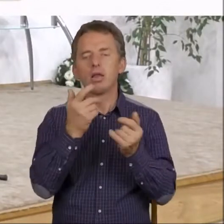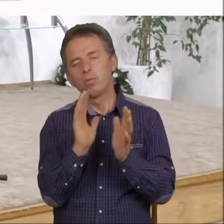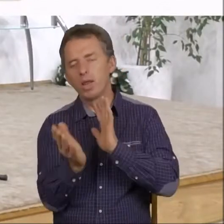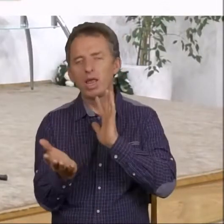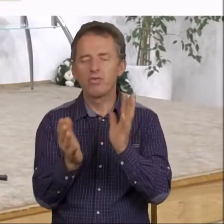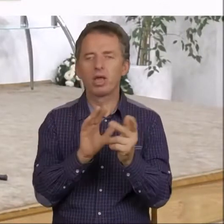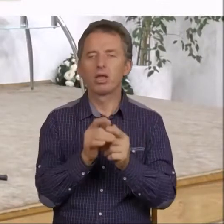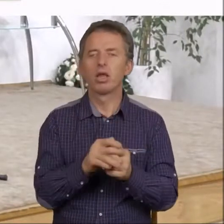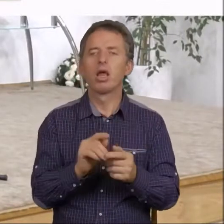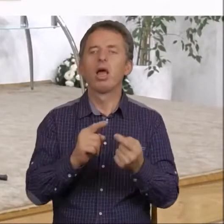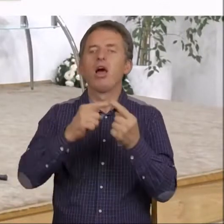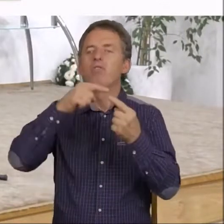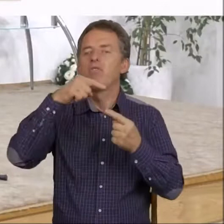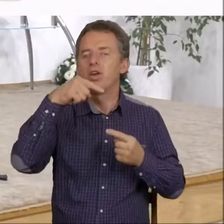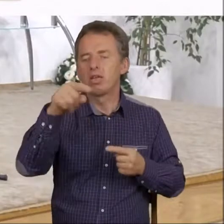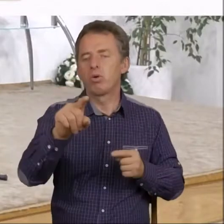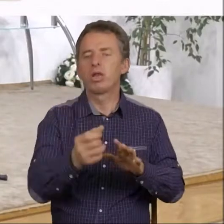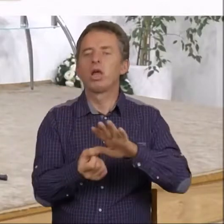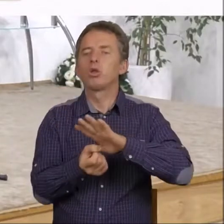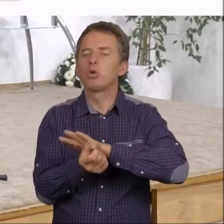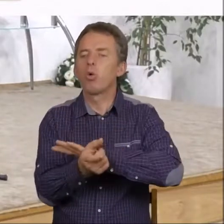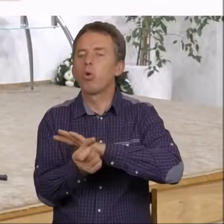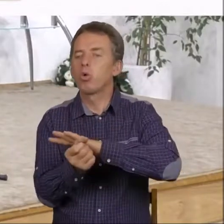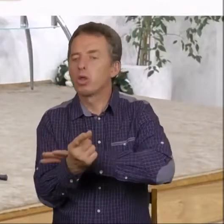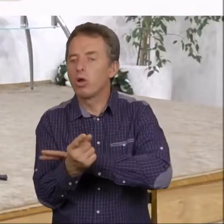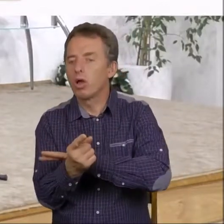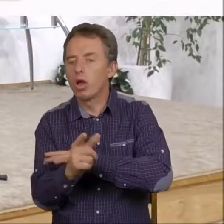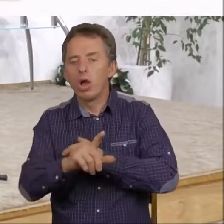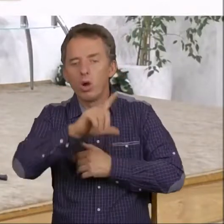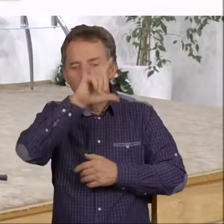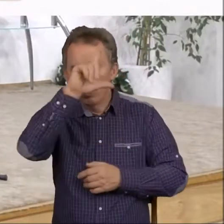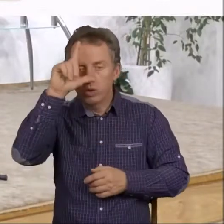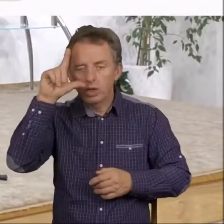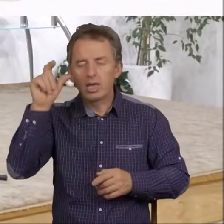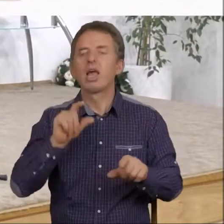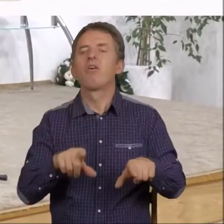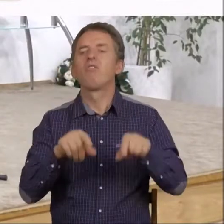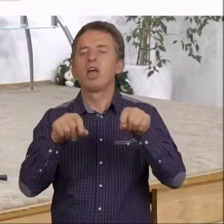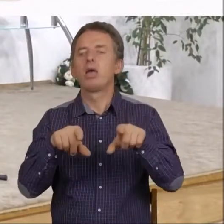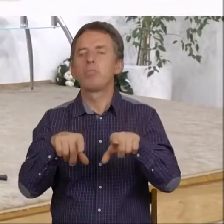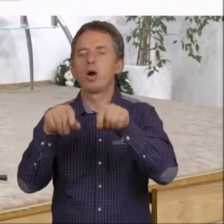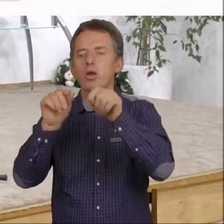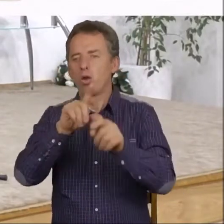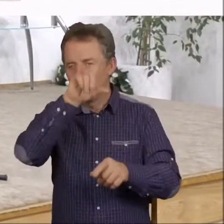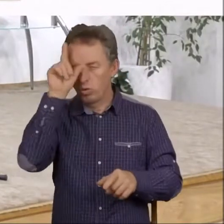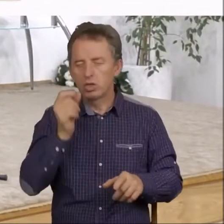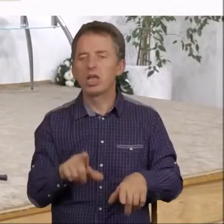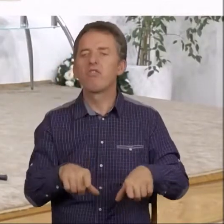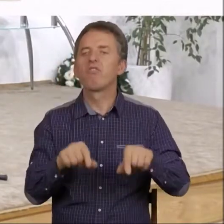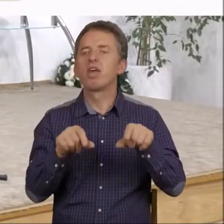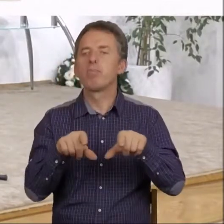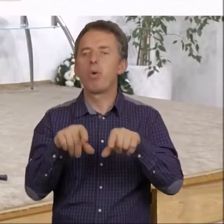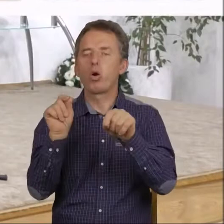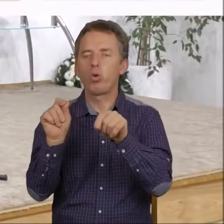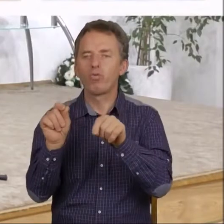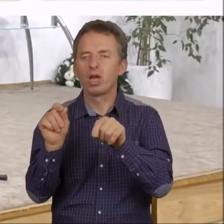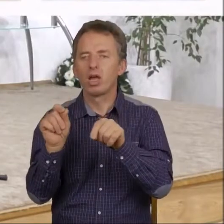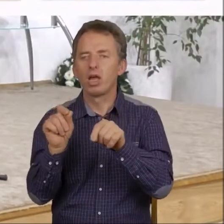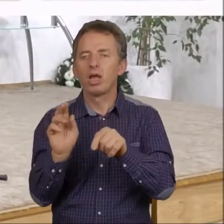tylko zesłanie skutków, które wynikają z ludzkich wyborów. Z ludzkich wyborów. I kiedy,